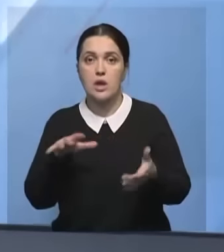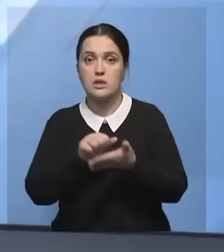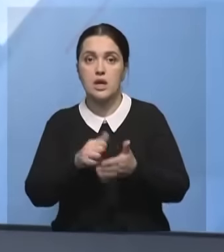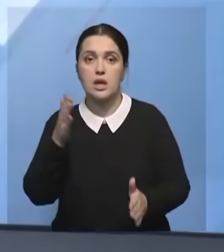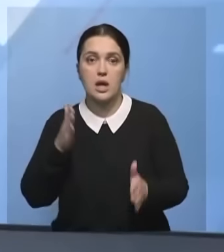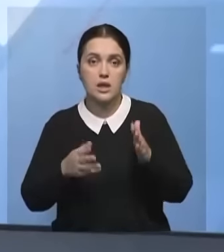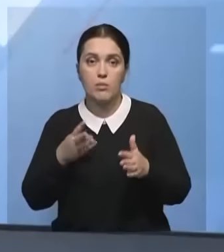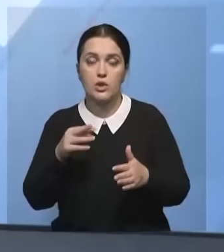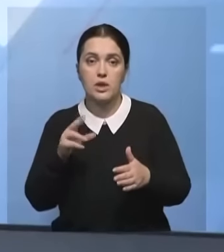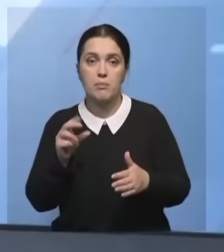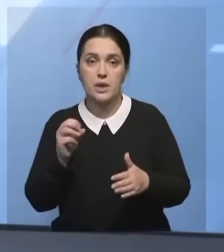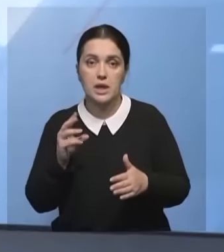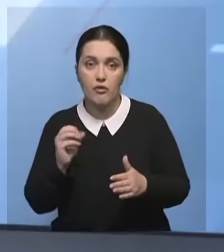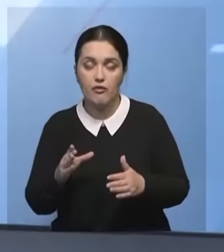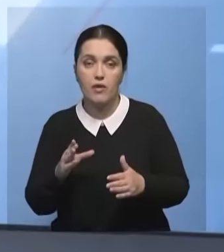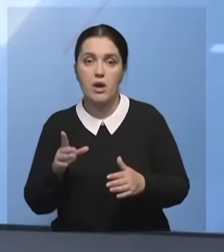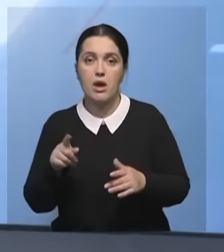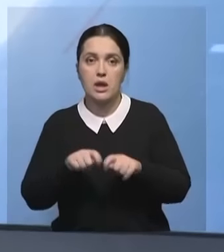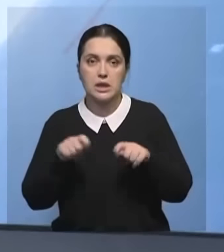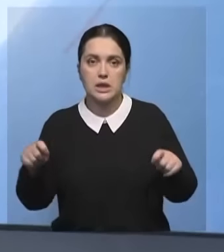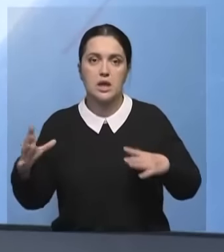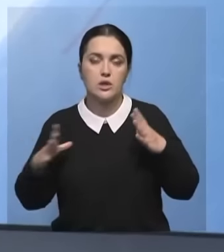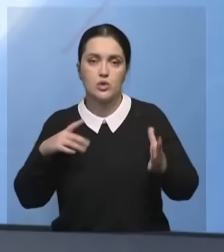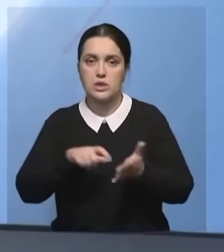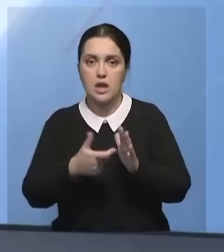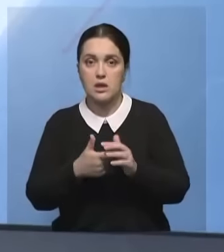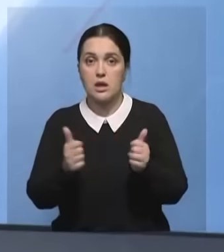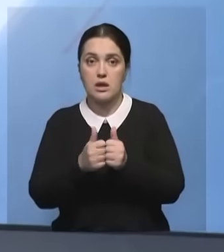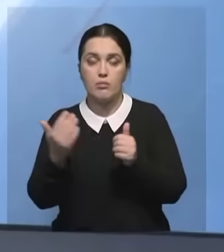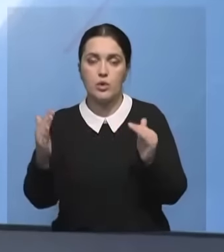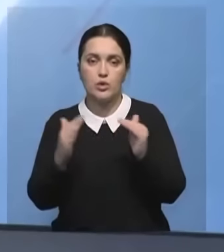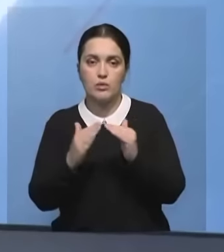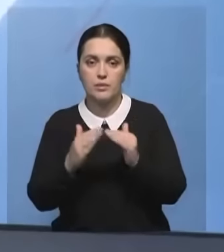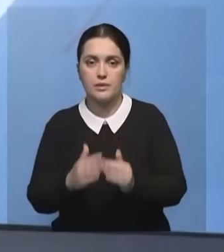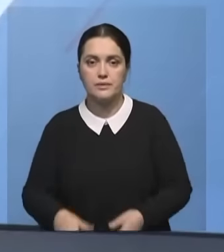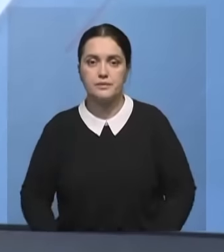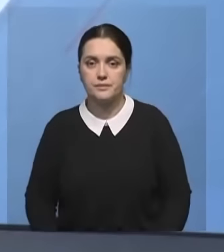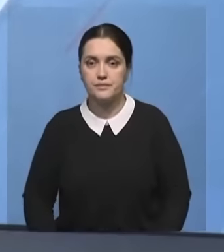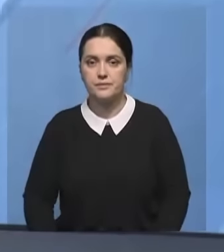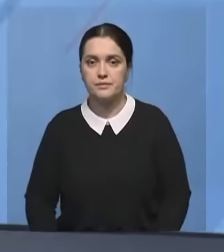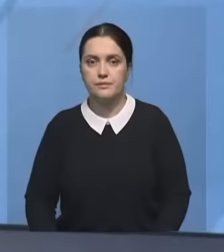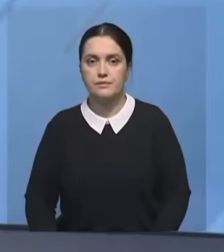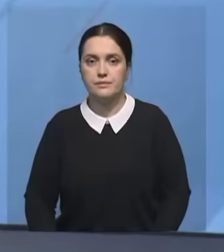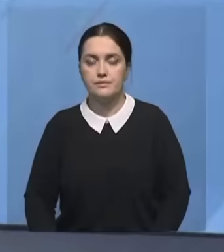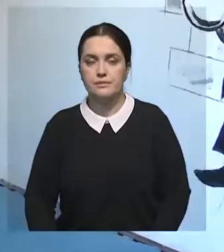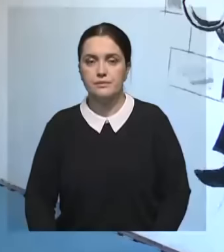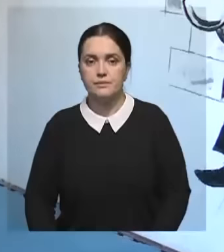Серик Молдабеков решил по-своему открыл тренажерный зал прямо у себя во дворе. Райхан Тажибаева расскажет.